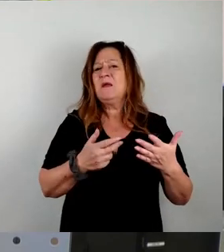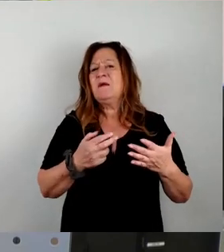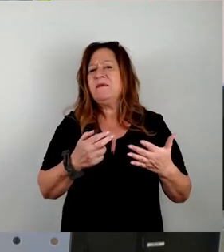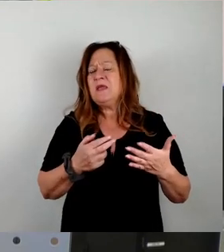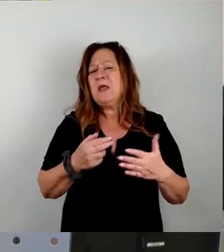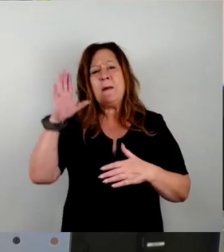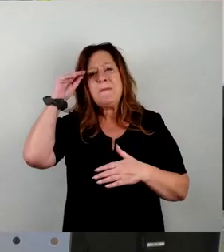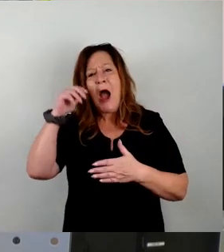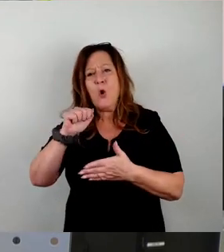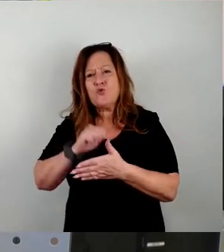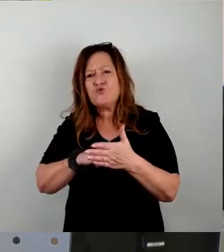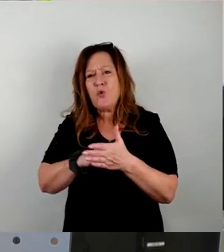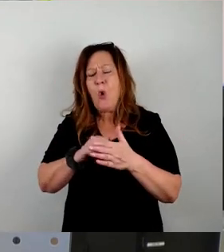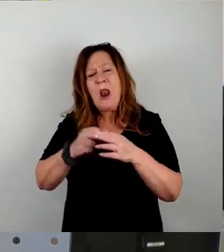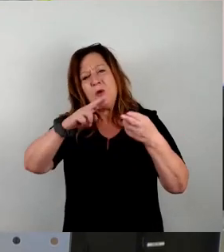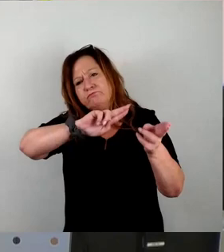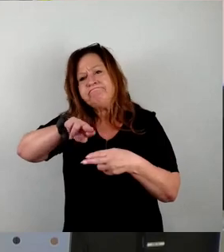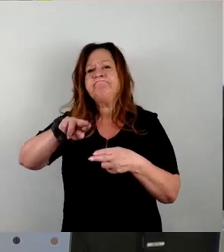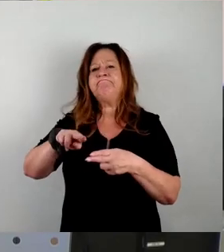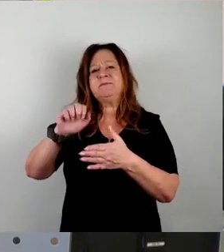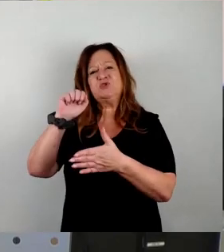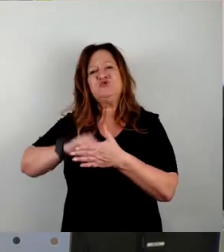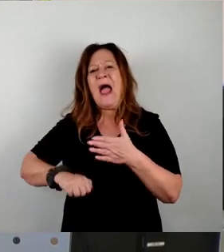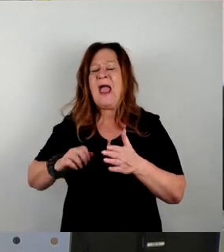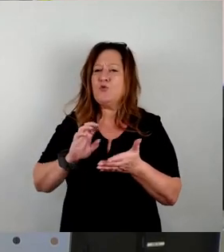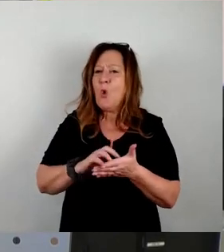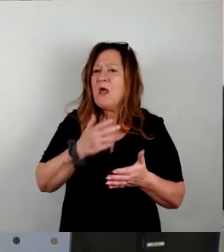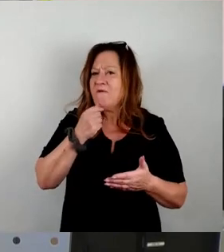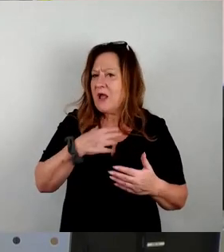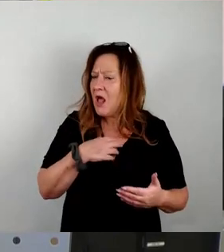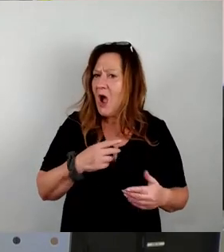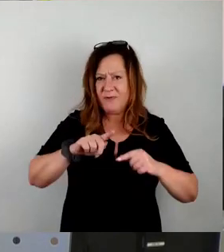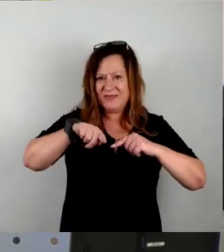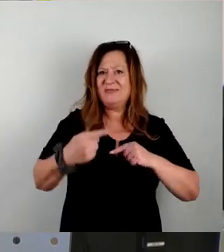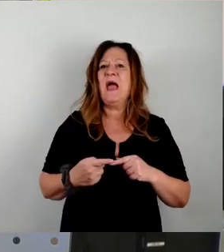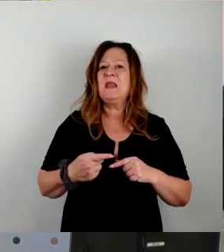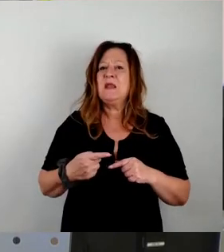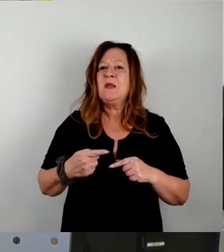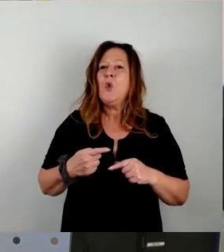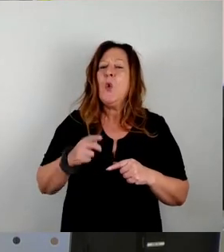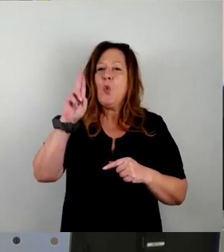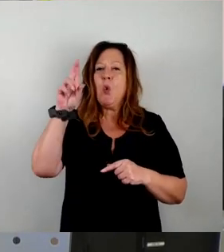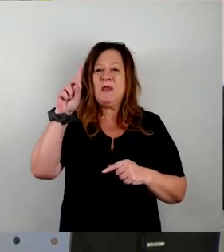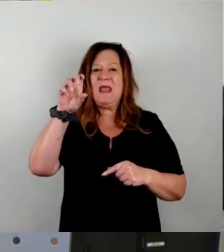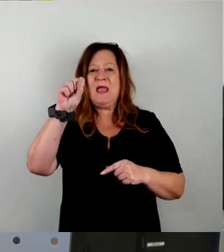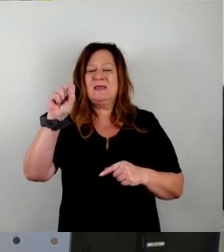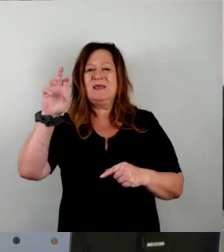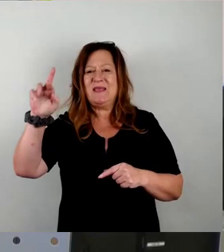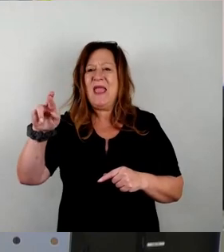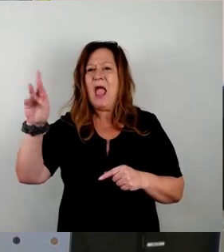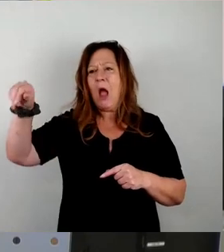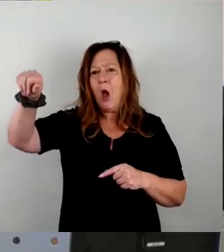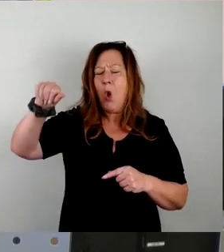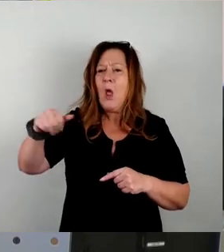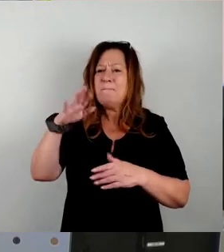Braunkohle, wollte dann zur Steinkohle. Dann kam im Prinzip ja die UDSSR mit billigem Öl, das wurde dann teurer. Da ging man aus dem Öl